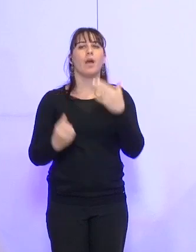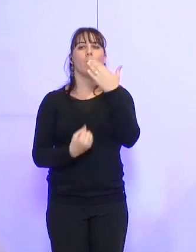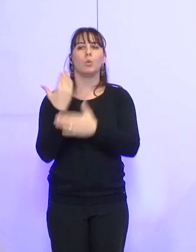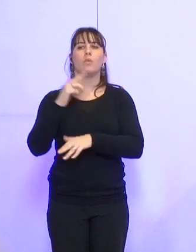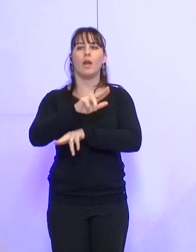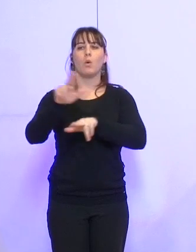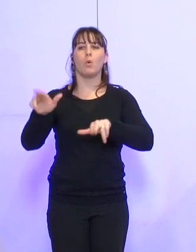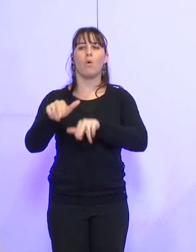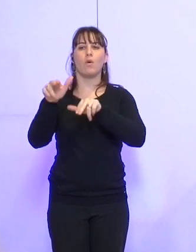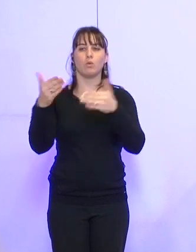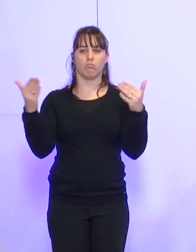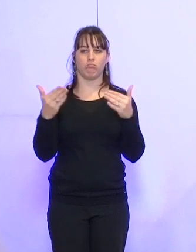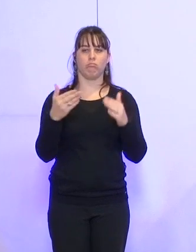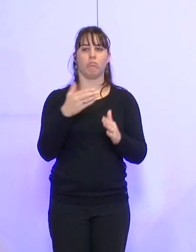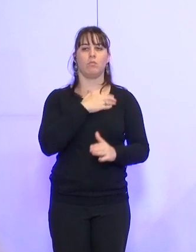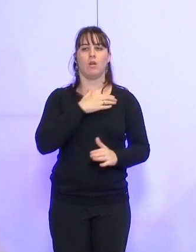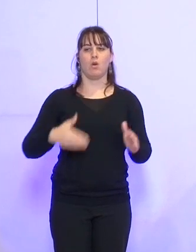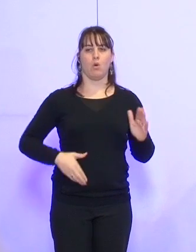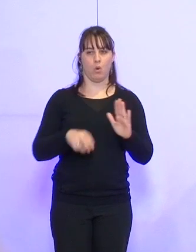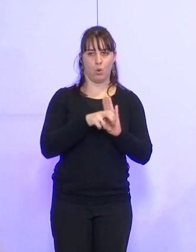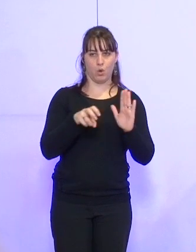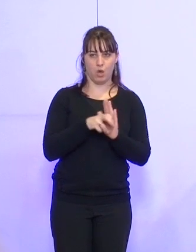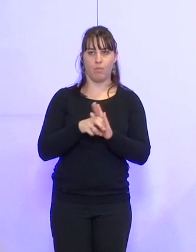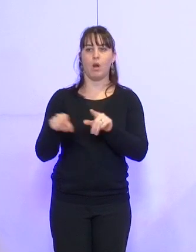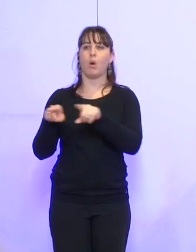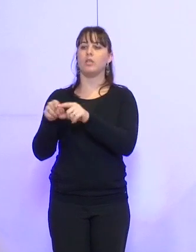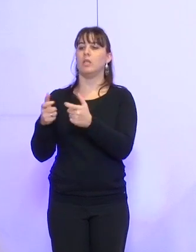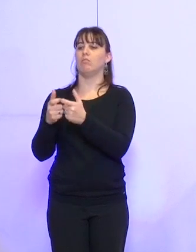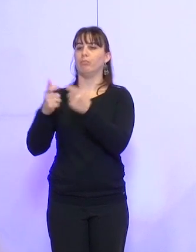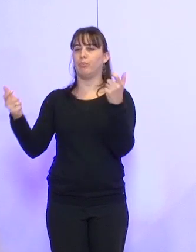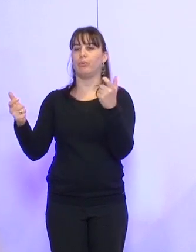entre la Ville de Grenoble et la Société publique locale, eau de Grenoble.